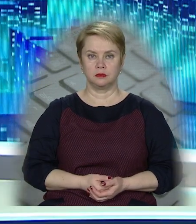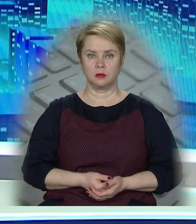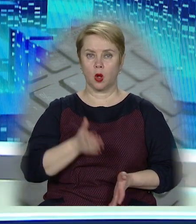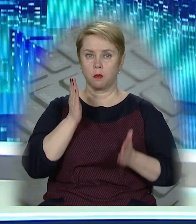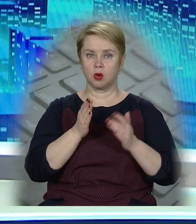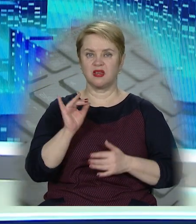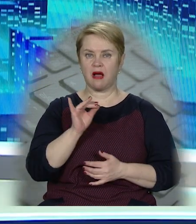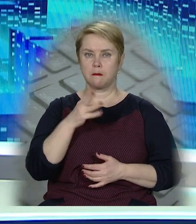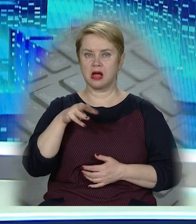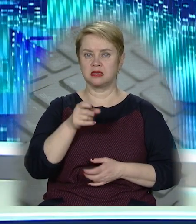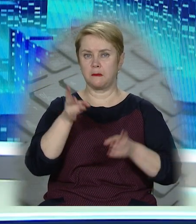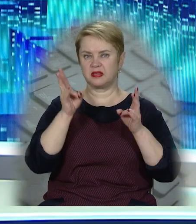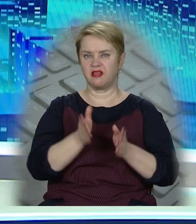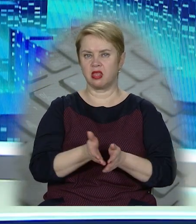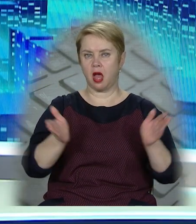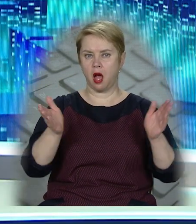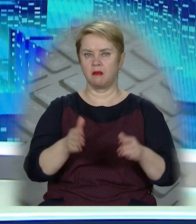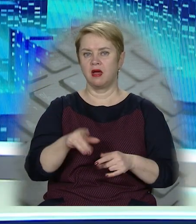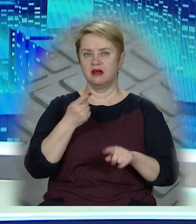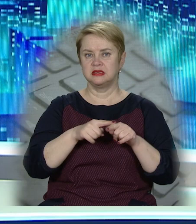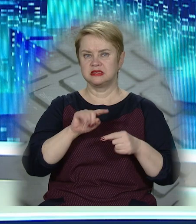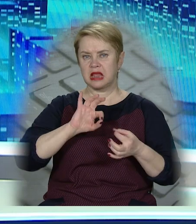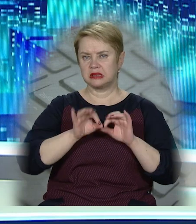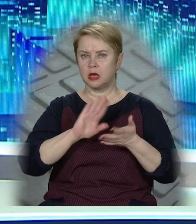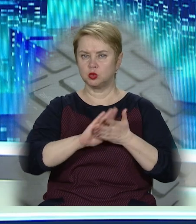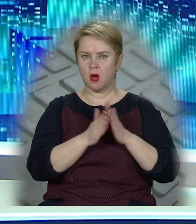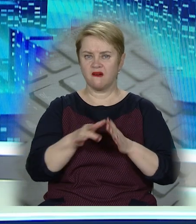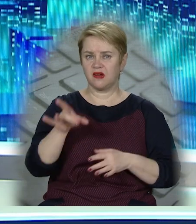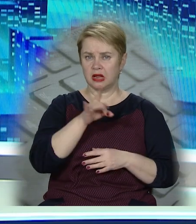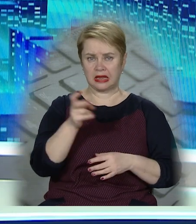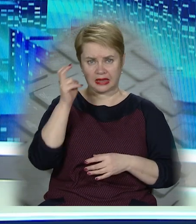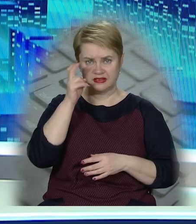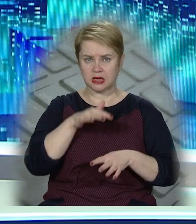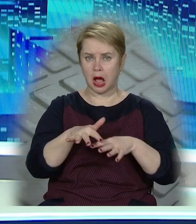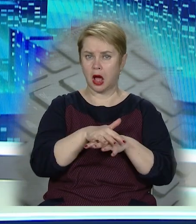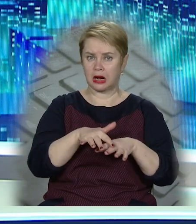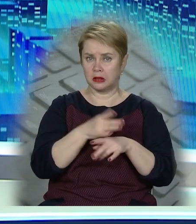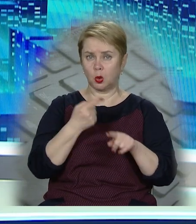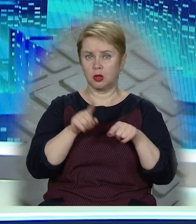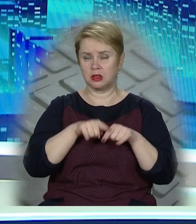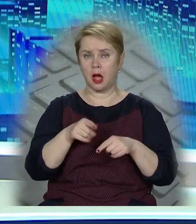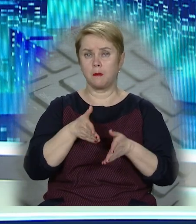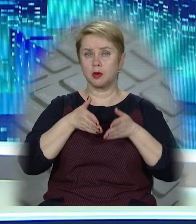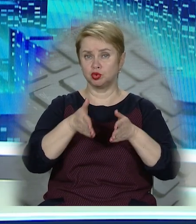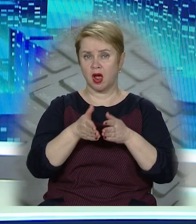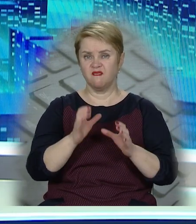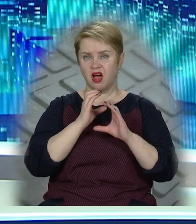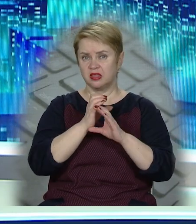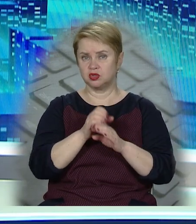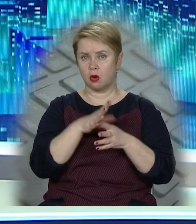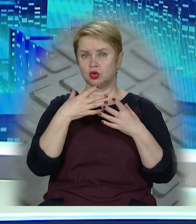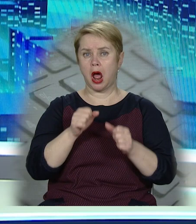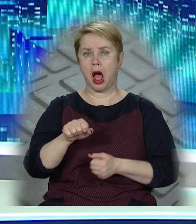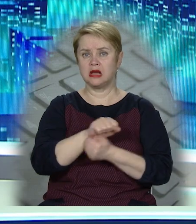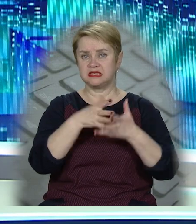Проспект Івана Мазепи потерпає від ям та вибоїн. Особливо складна ситуація в районі Київського ринку. Там на проїжджій частині від вантажівок